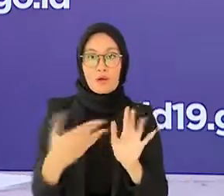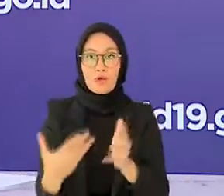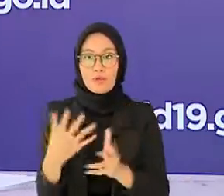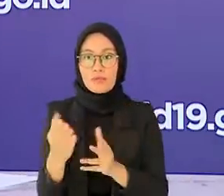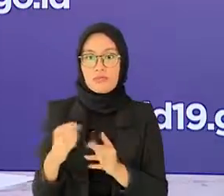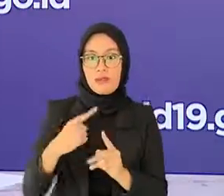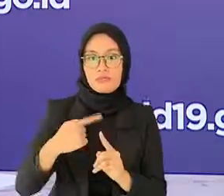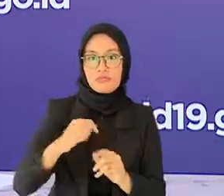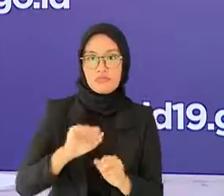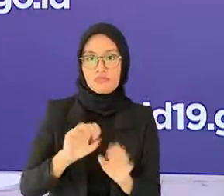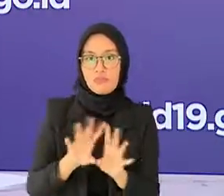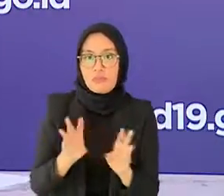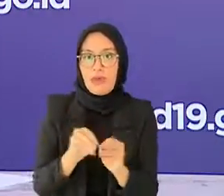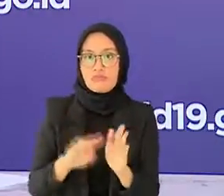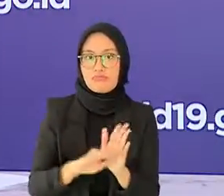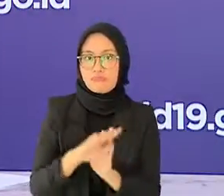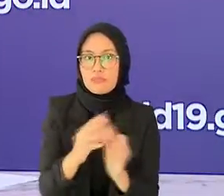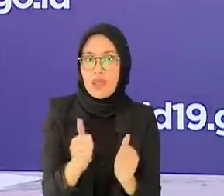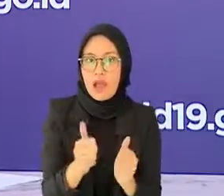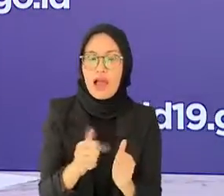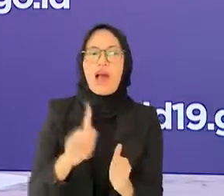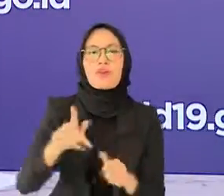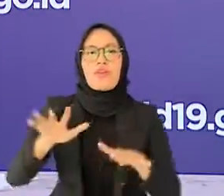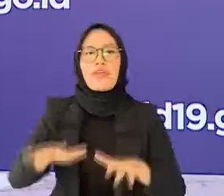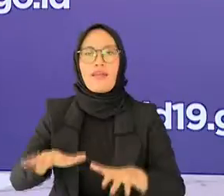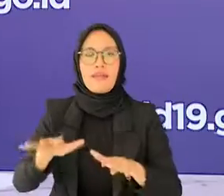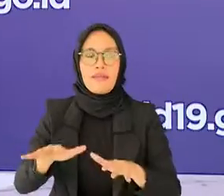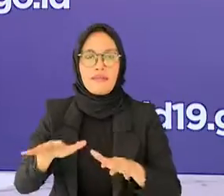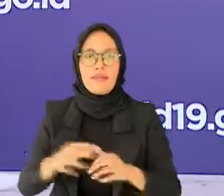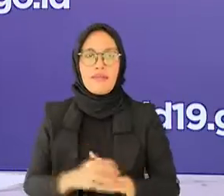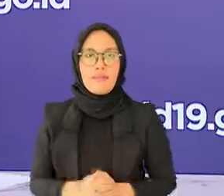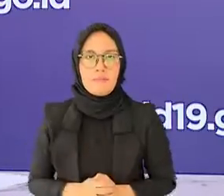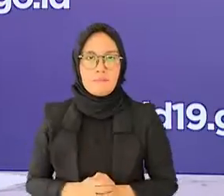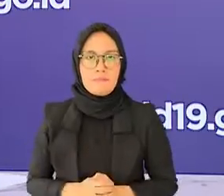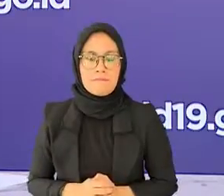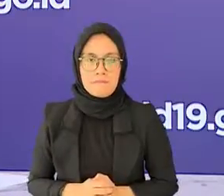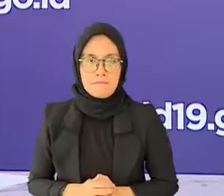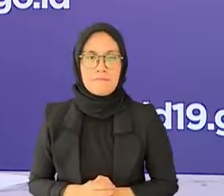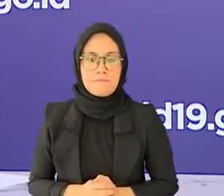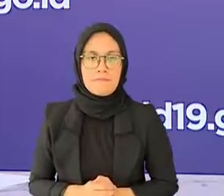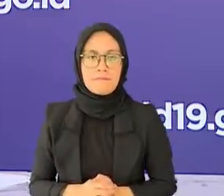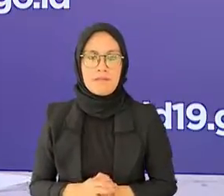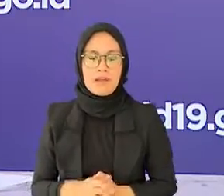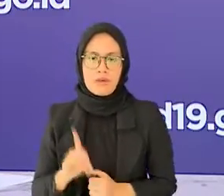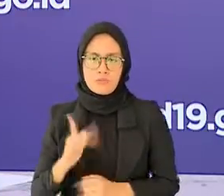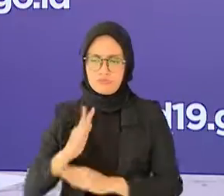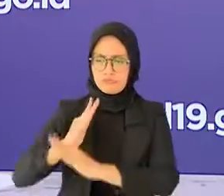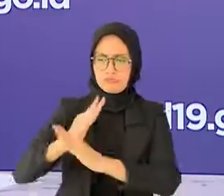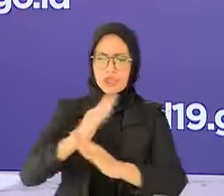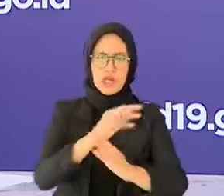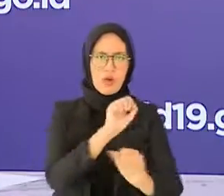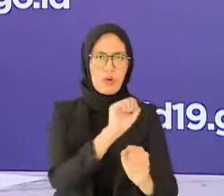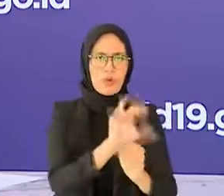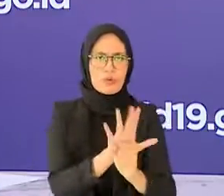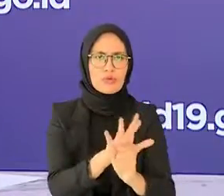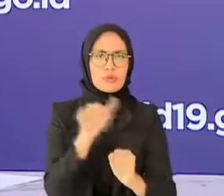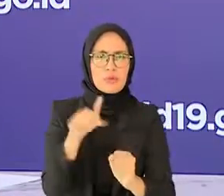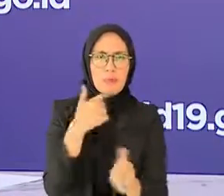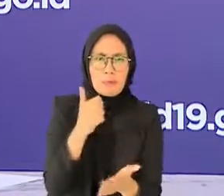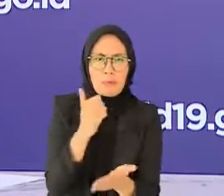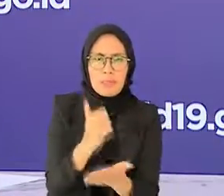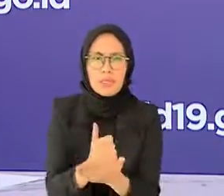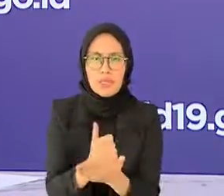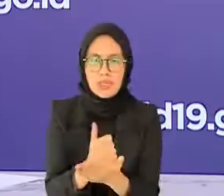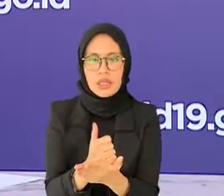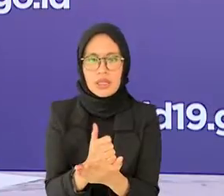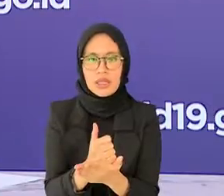libur panjang di bulan Desember keberhasilan dalam melaksanakan strategi penanganan COVID-19 serta kecakapan